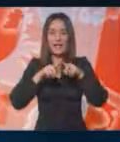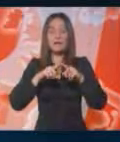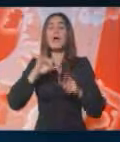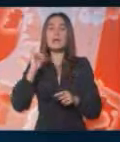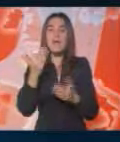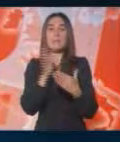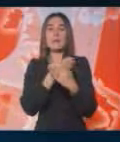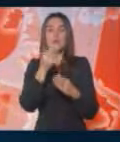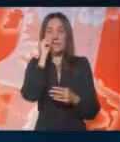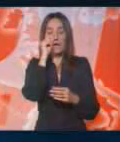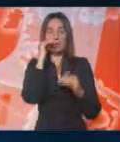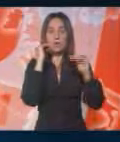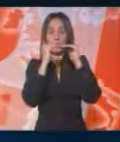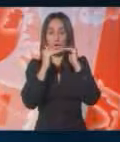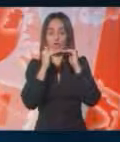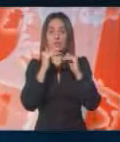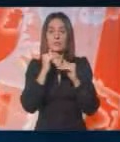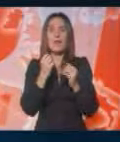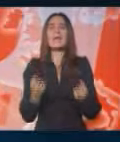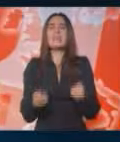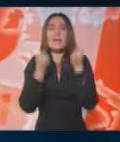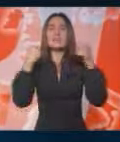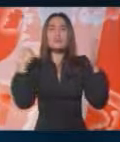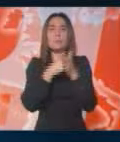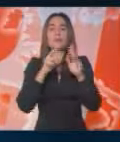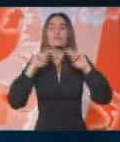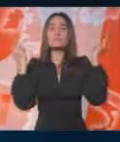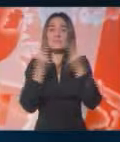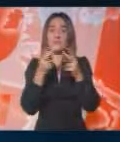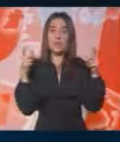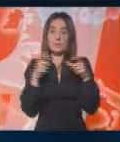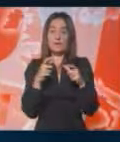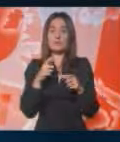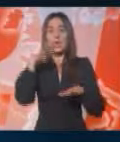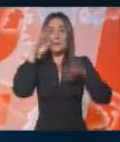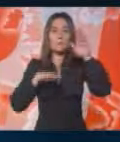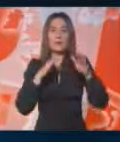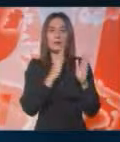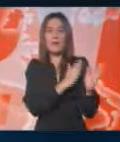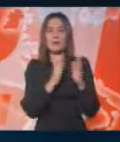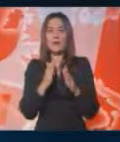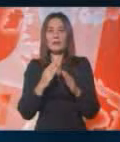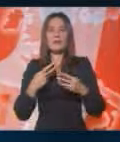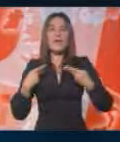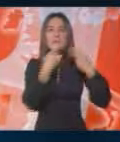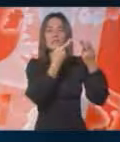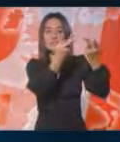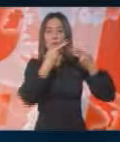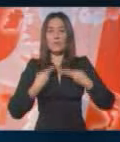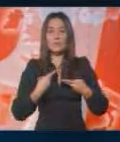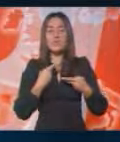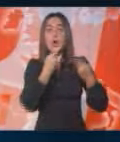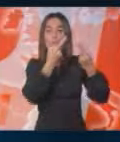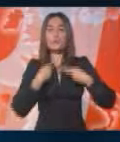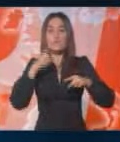je u međunarodnim poređenjima najteže pogođen svetskom krizom, mereno kretanjem izvoza i uvoza, gde je po